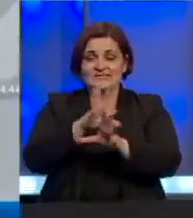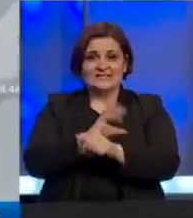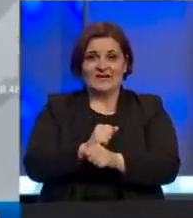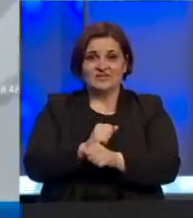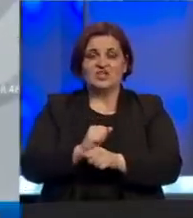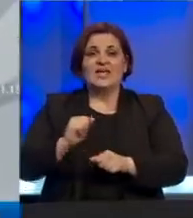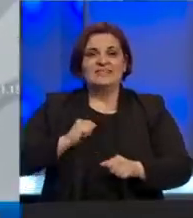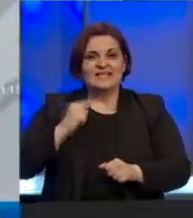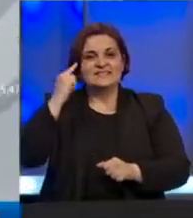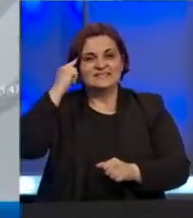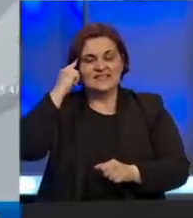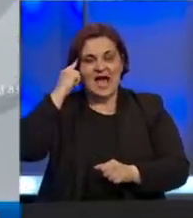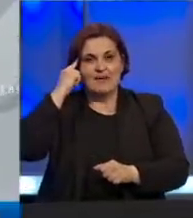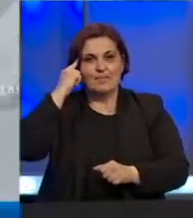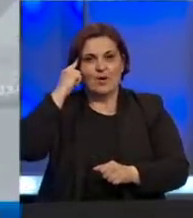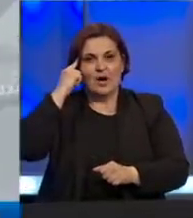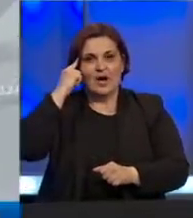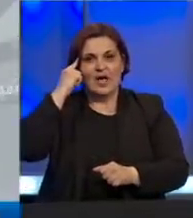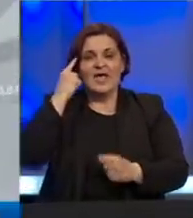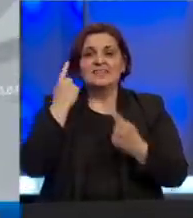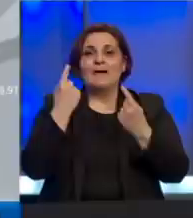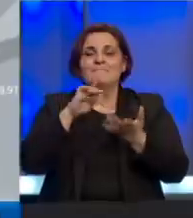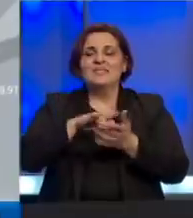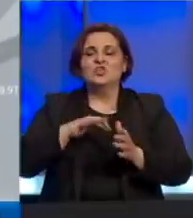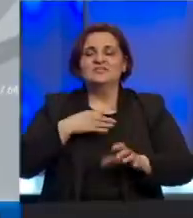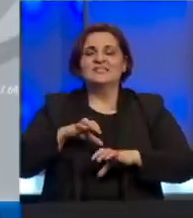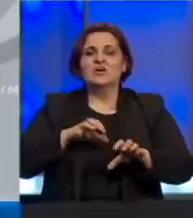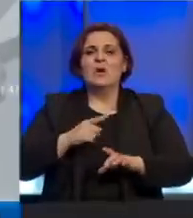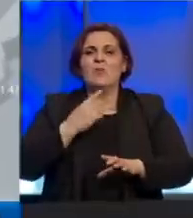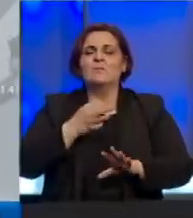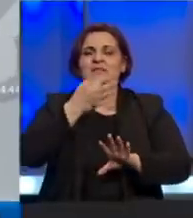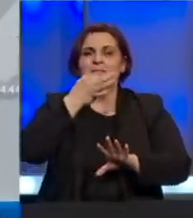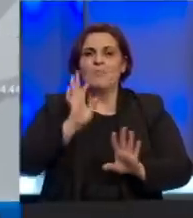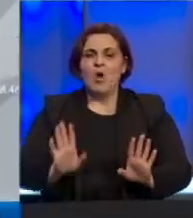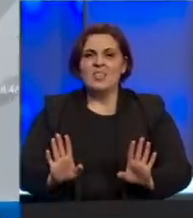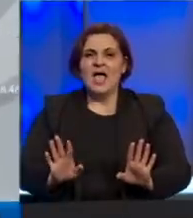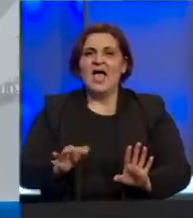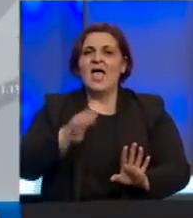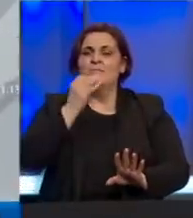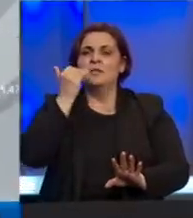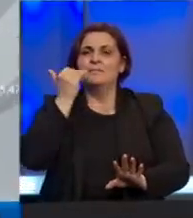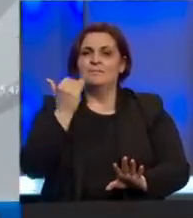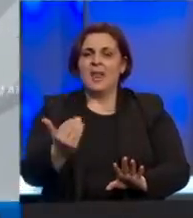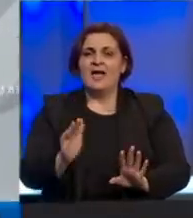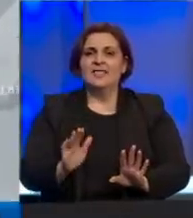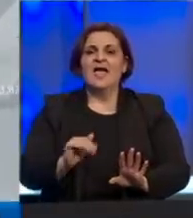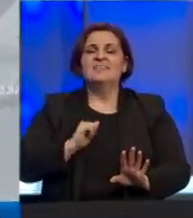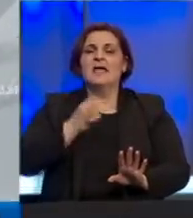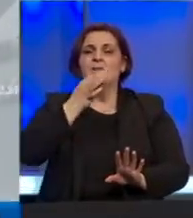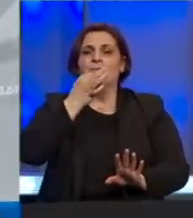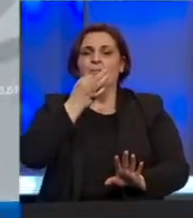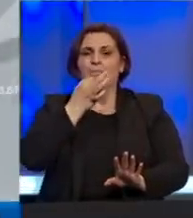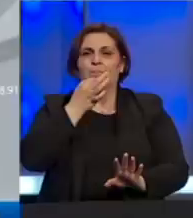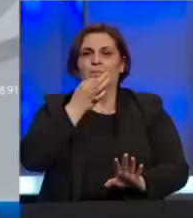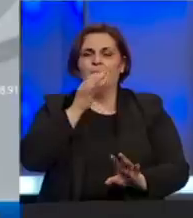imamo na umu da pozitija zdravstvenih radnika mora biti daleko bolja, da moraju biti bolje plaćeni, da imaju bolju